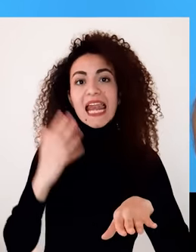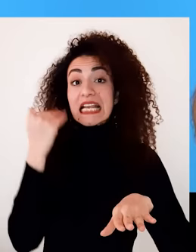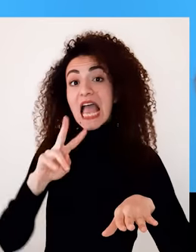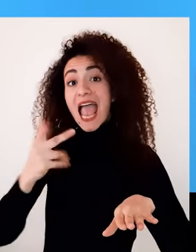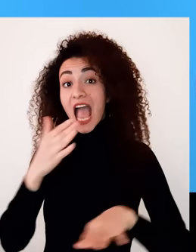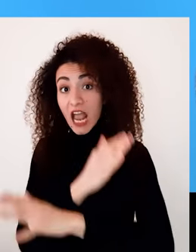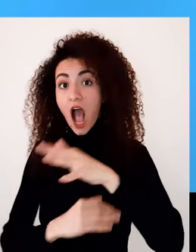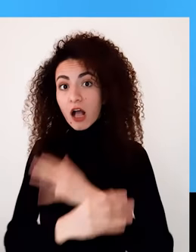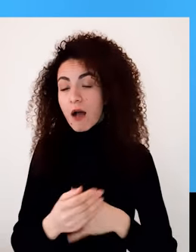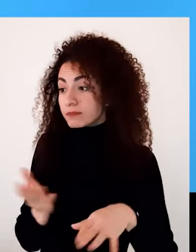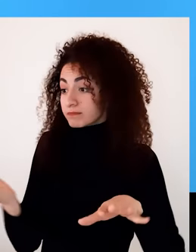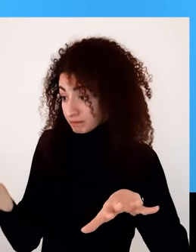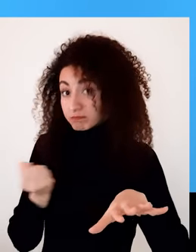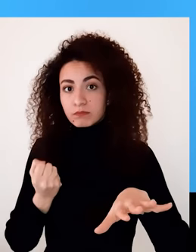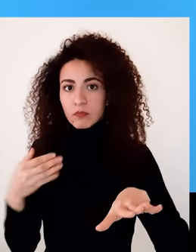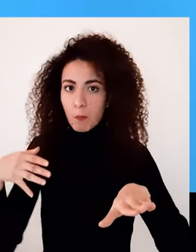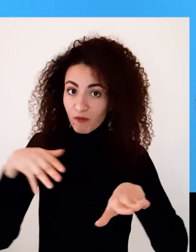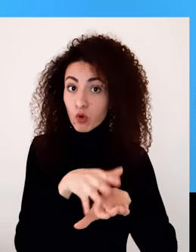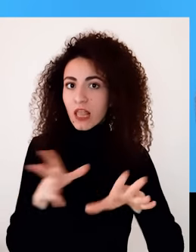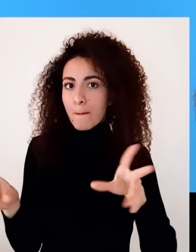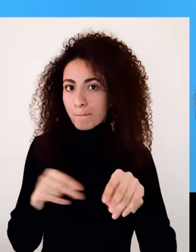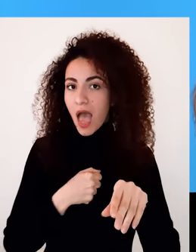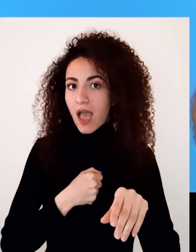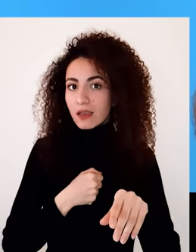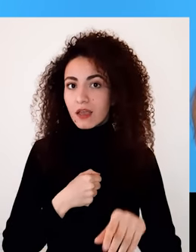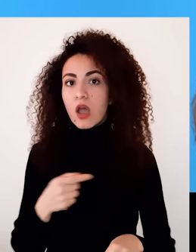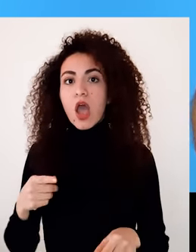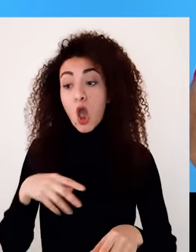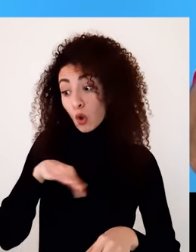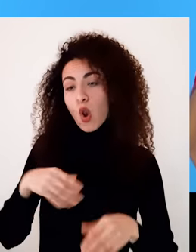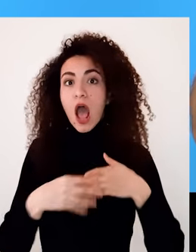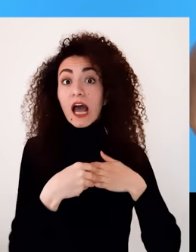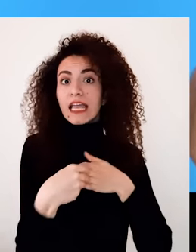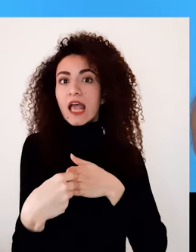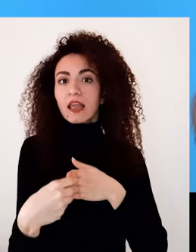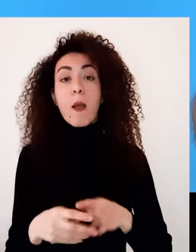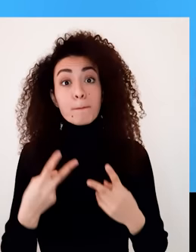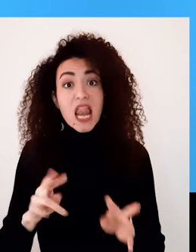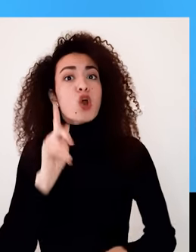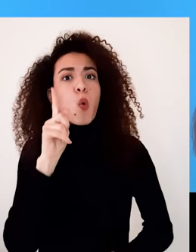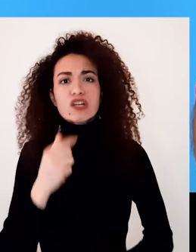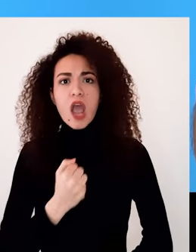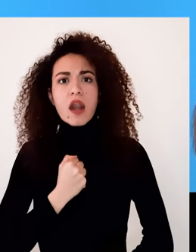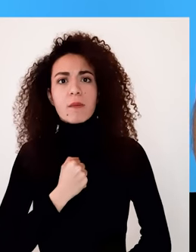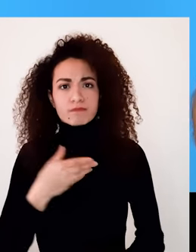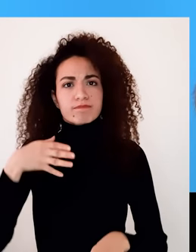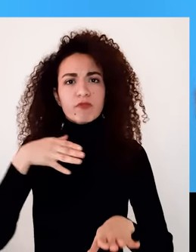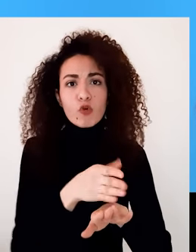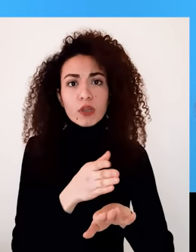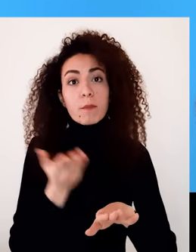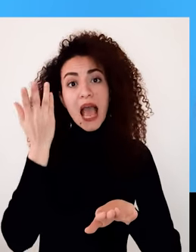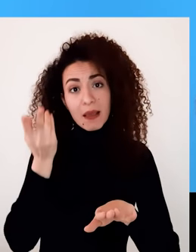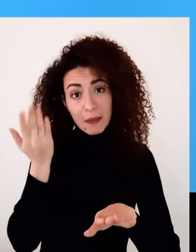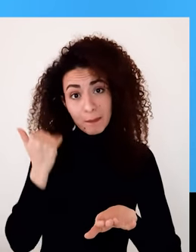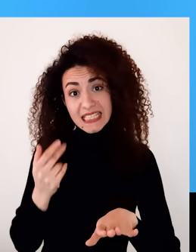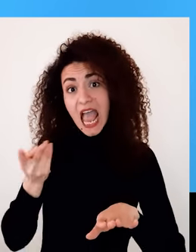التسلل تتحقق عند مشاركة النساء ذويات الإعاقة وأخذ دور قيادة بمختلف النشطات والعمل الاجتماعي إن كان